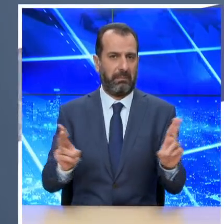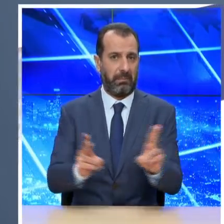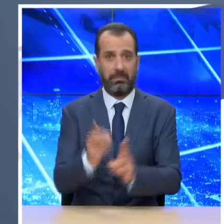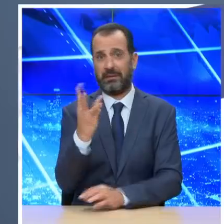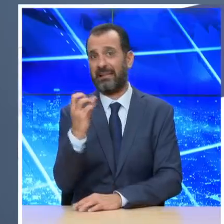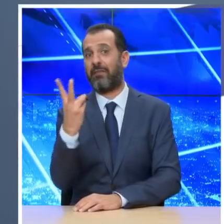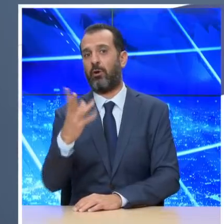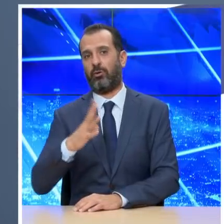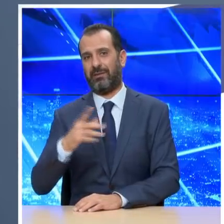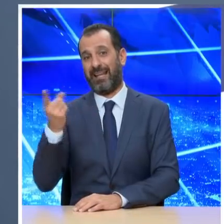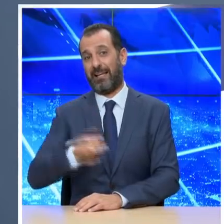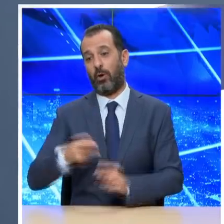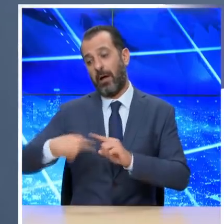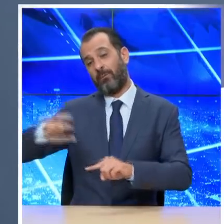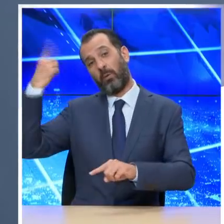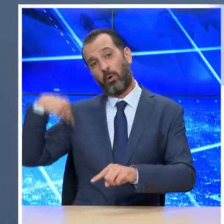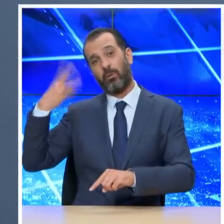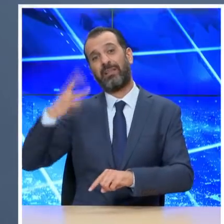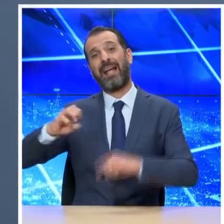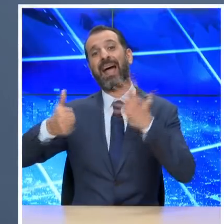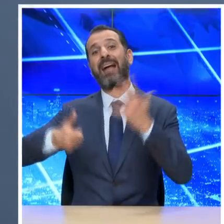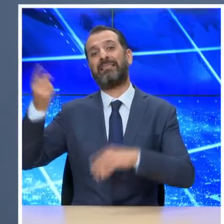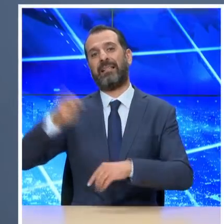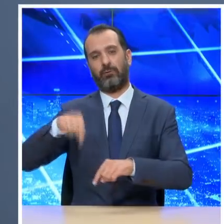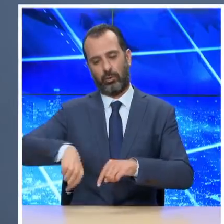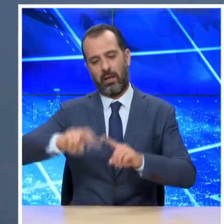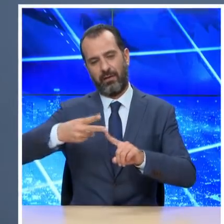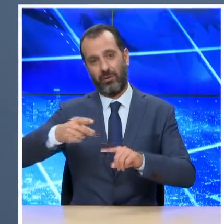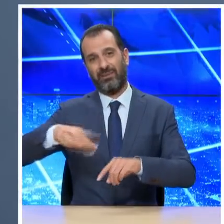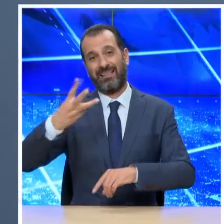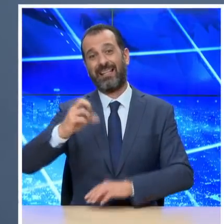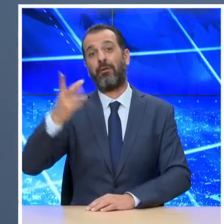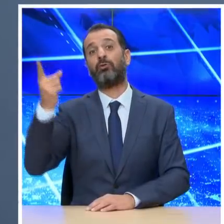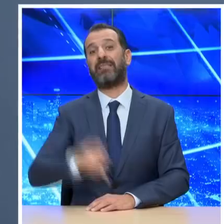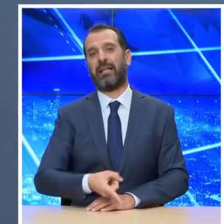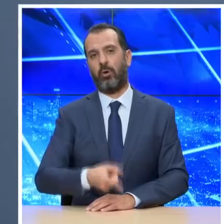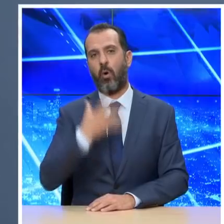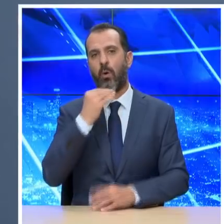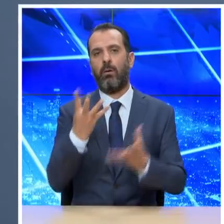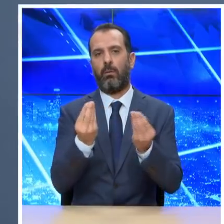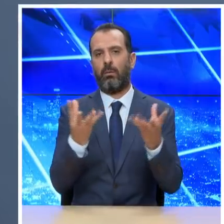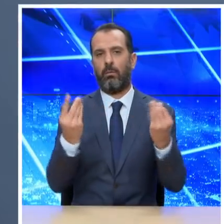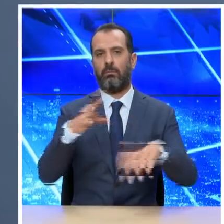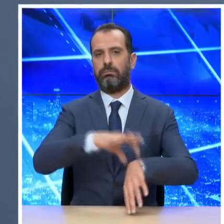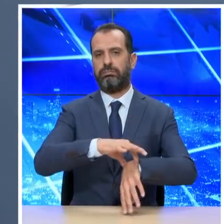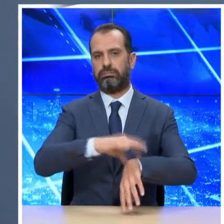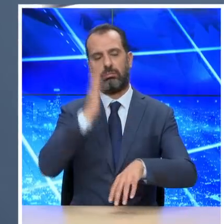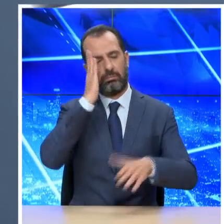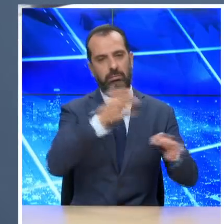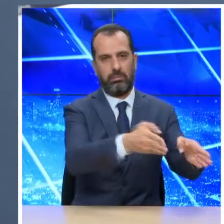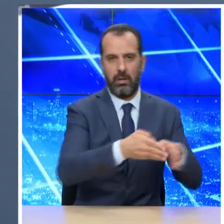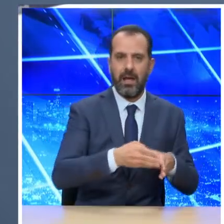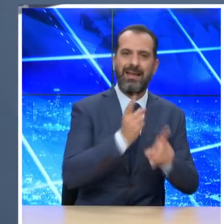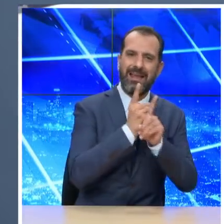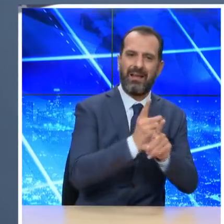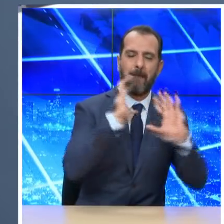από 36% στην προηγούμενη έκθεση σύμφωνα με τον ΕΟΔΗ. Με δεδομένο τον αυξημένο αριθμό ασθενών που βρίσκονται σε κλίνες μεθ-μαφ,